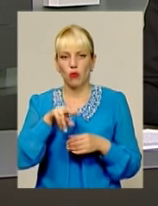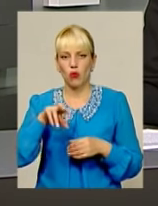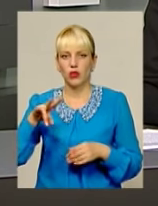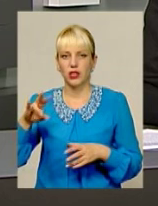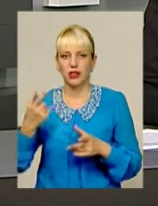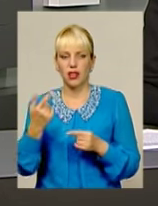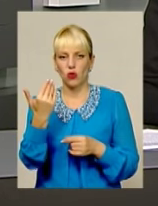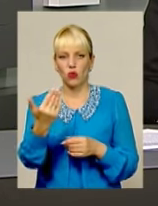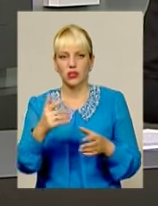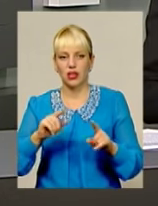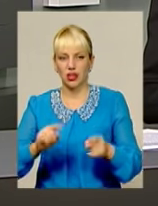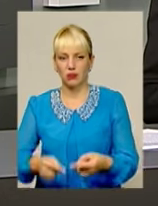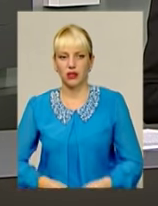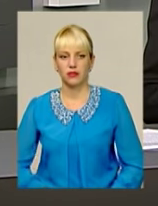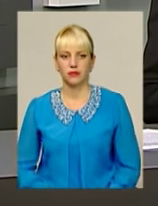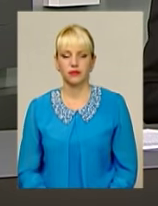його й затримали.